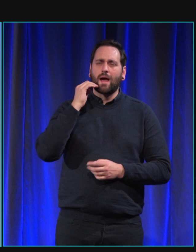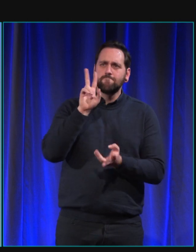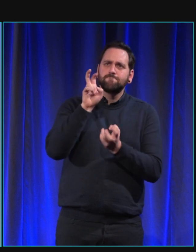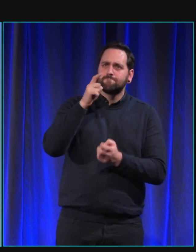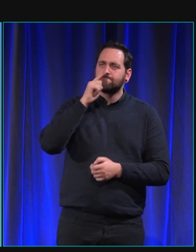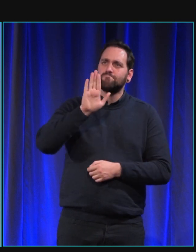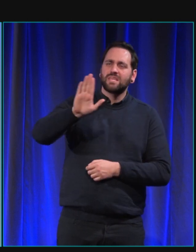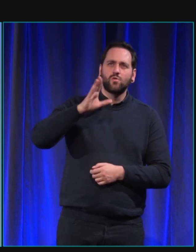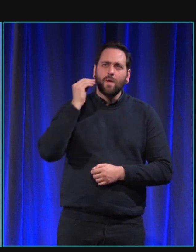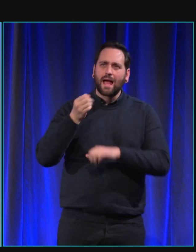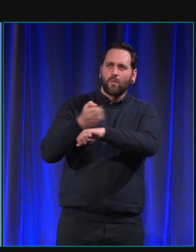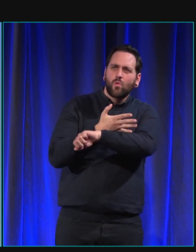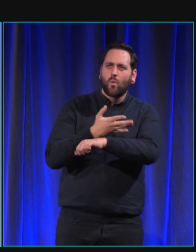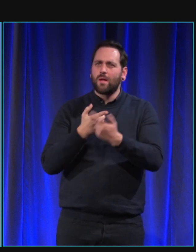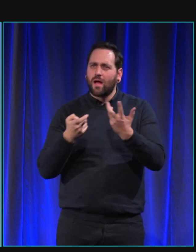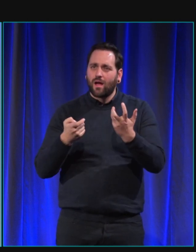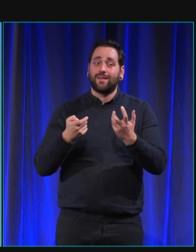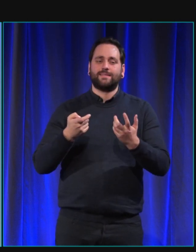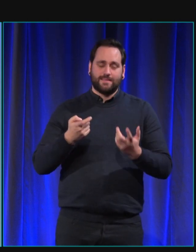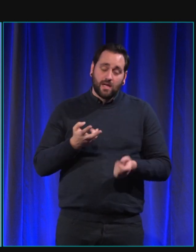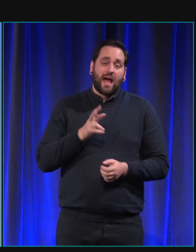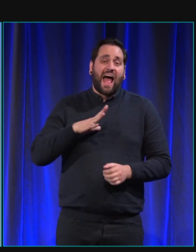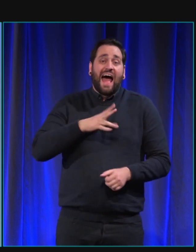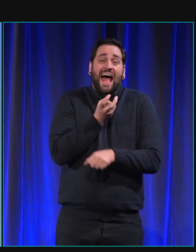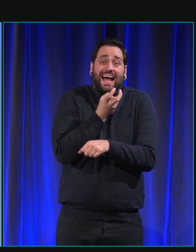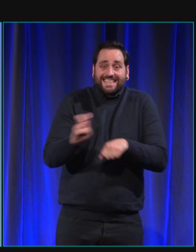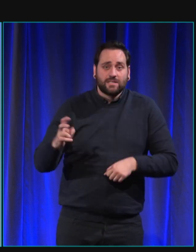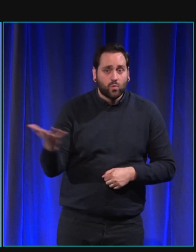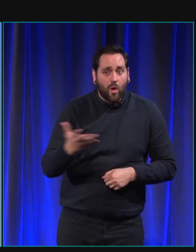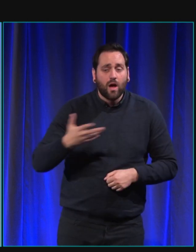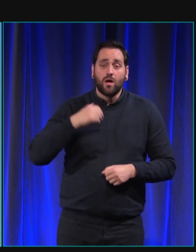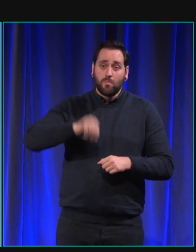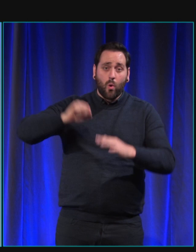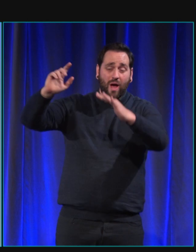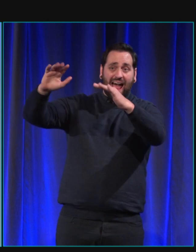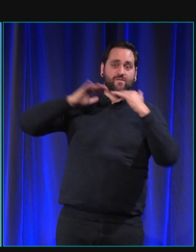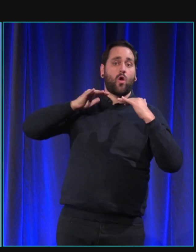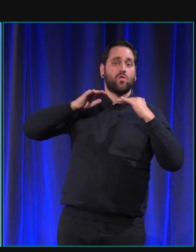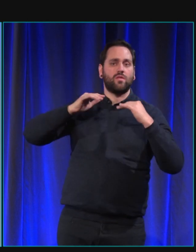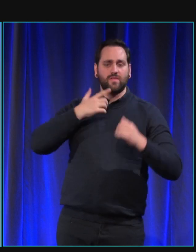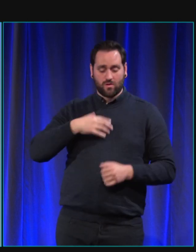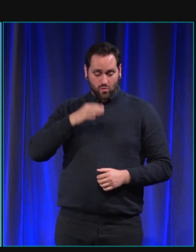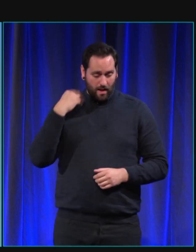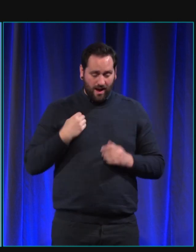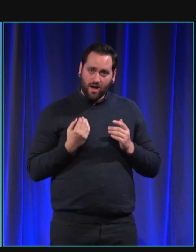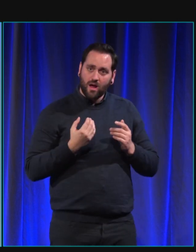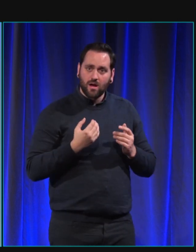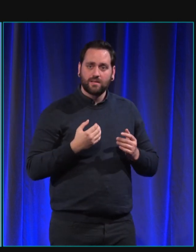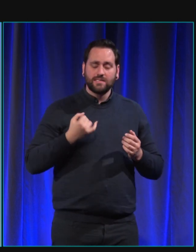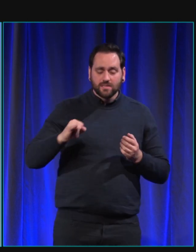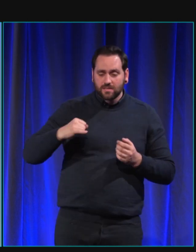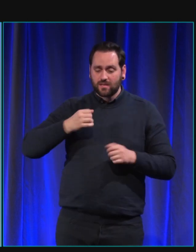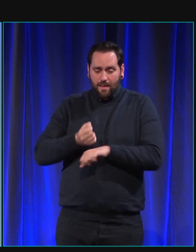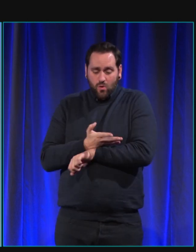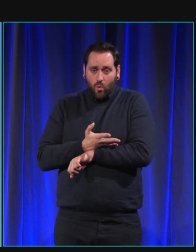tout de même des risques de contagion émotionnel. Et ça, beaucoup d'études le montrent aussi, c'est que les chiens peuvent être affectés